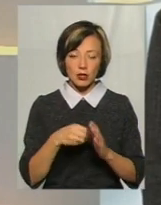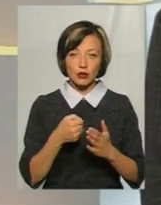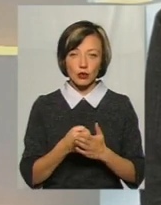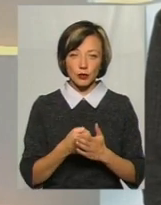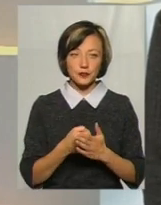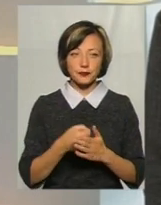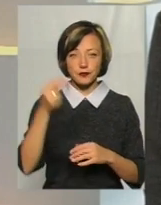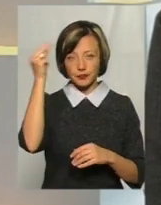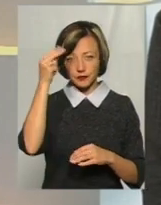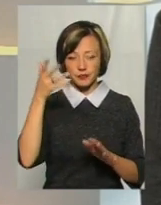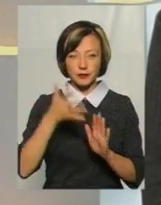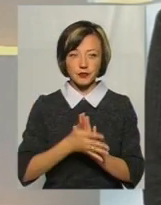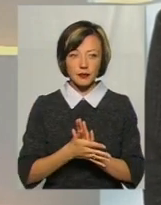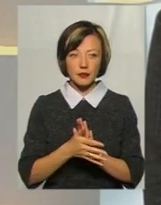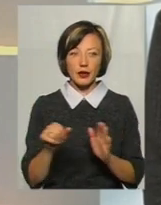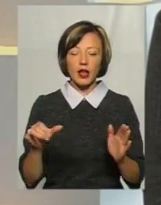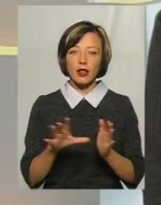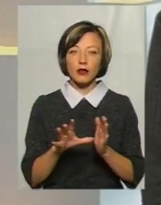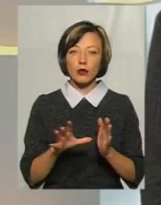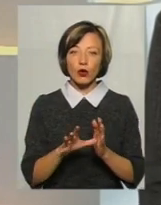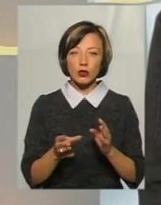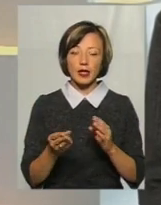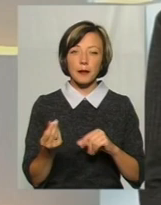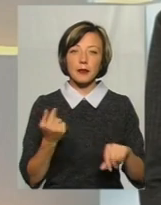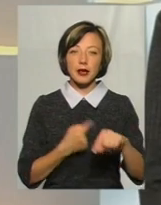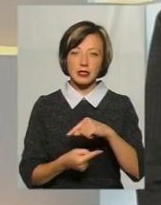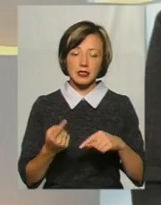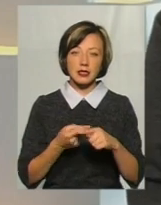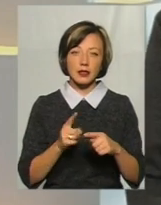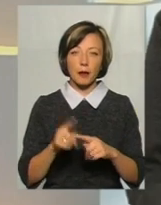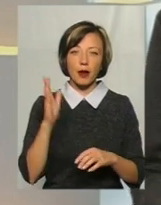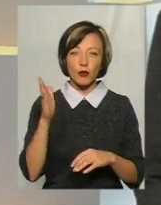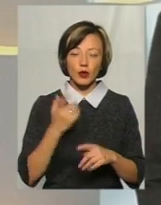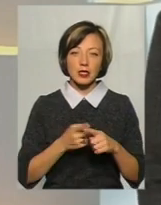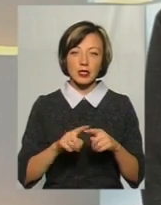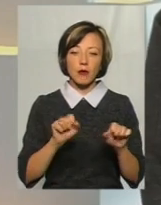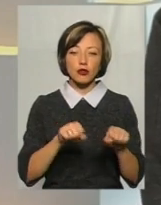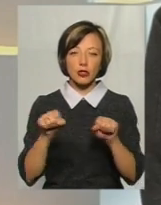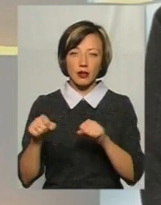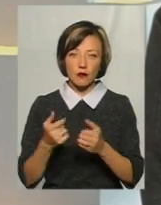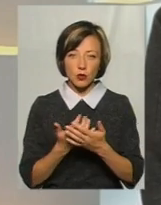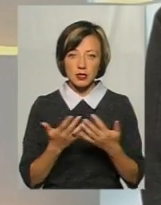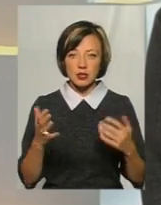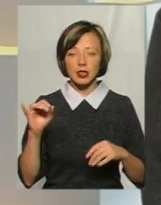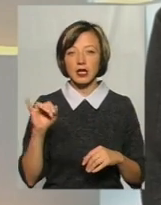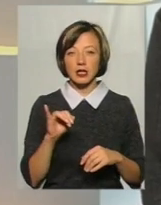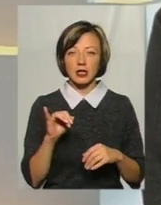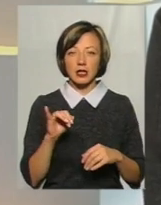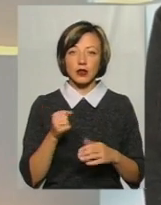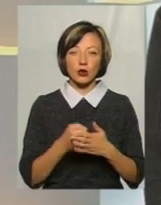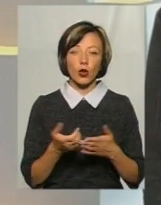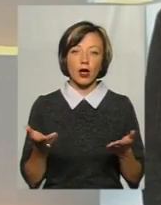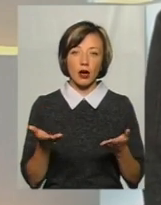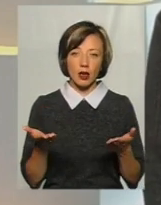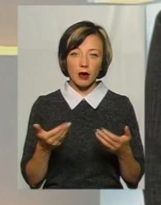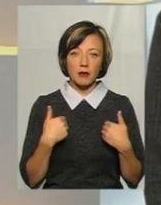вивчати електронну комерцію. Це майбутнє, це можливості, до яких